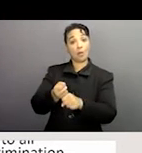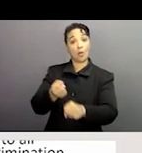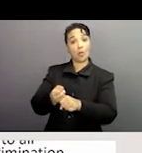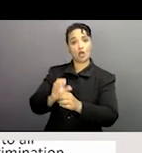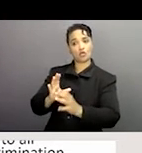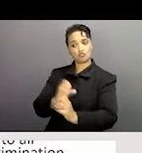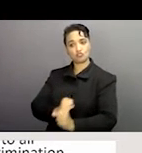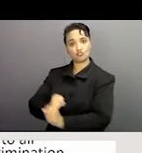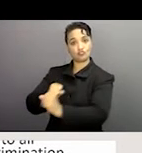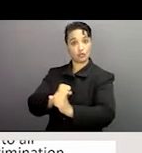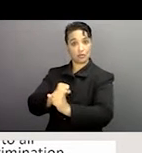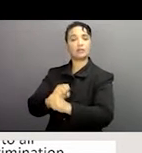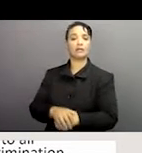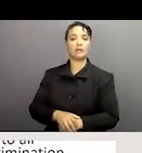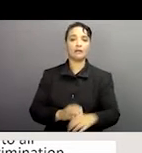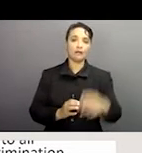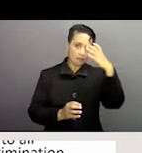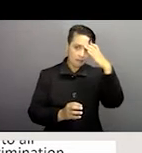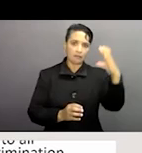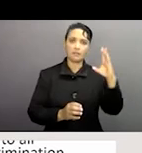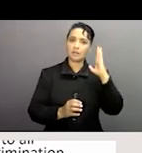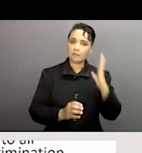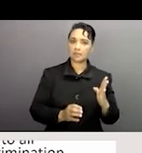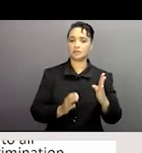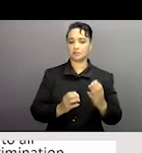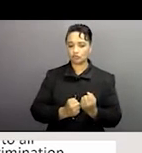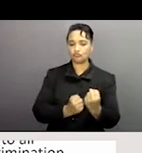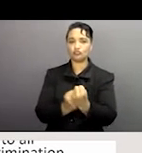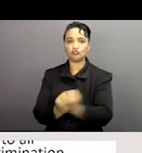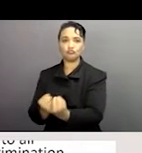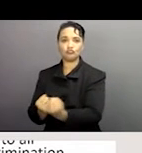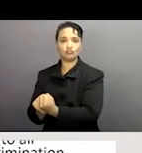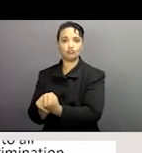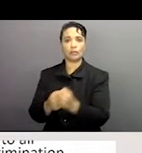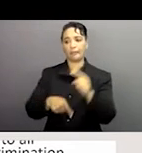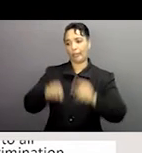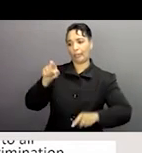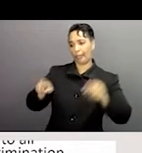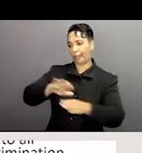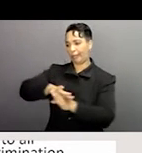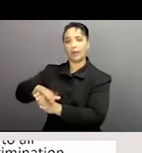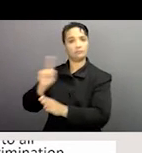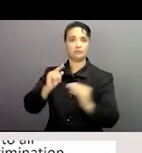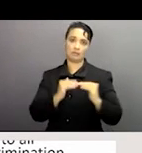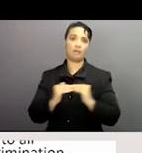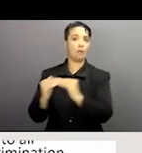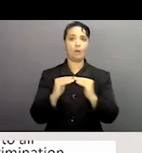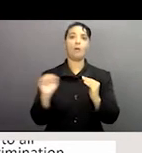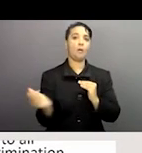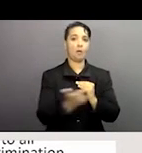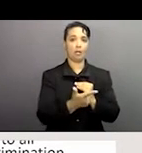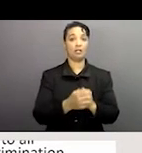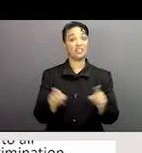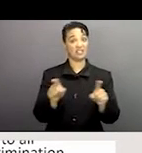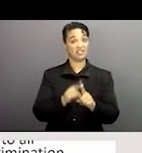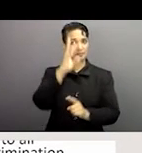les états doivent fournir un soutien à tous les travailleurs qui sont impactés sans aucune discrimination tenant compte ici les groupes